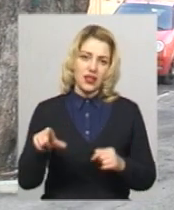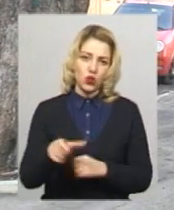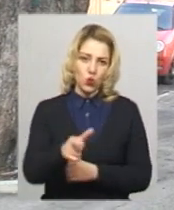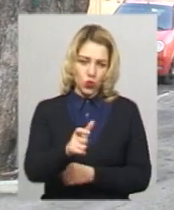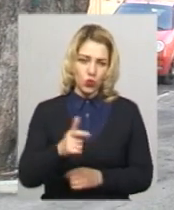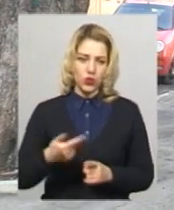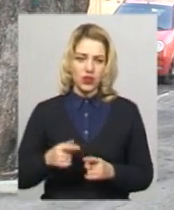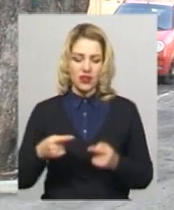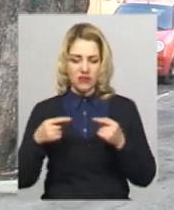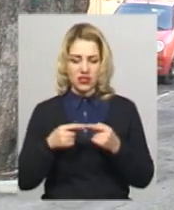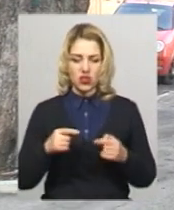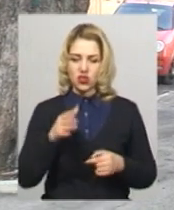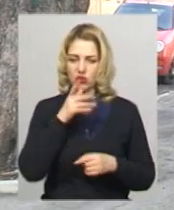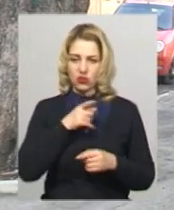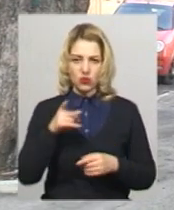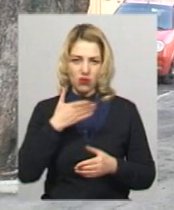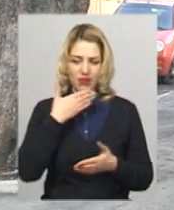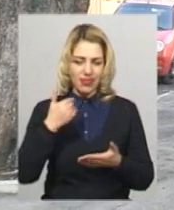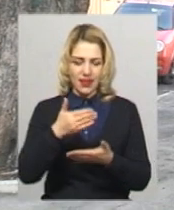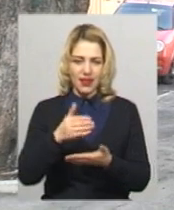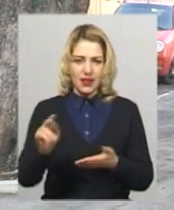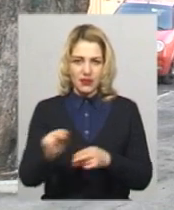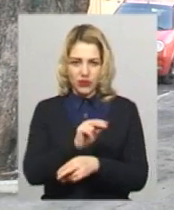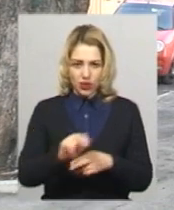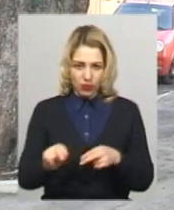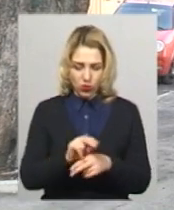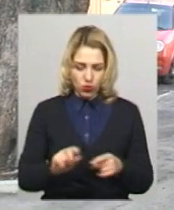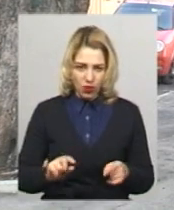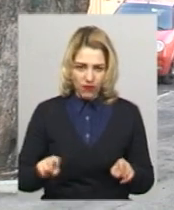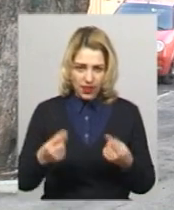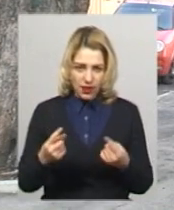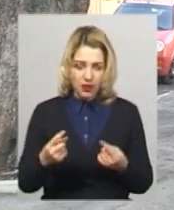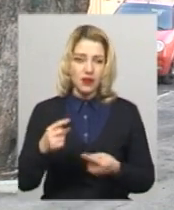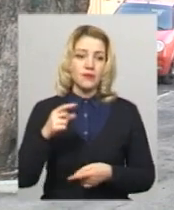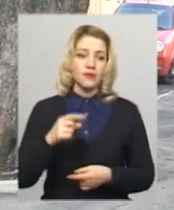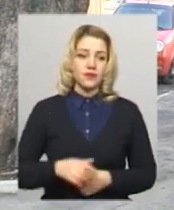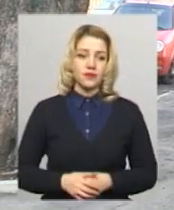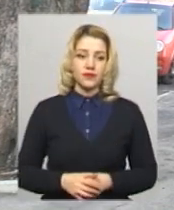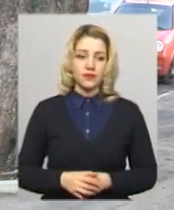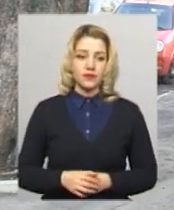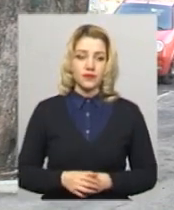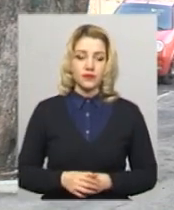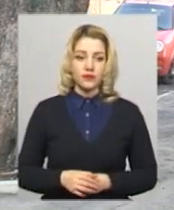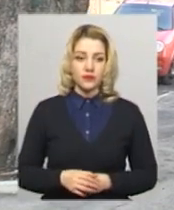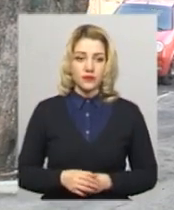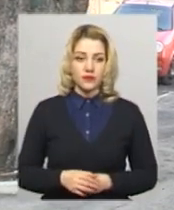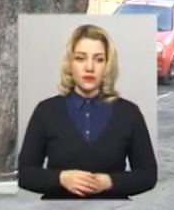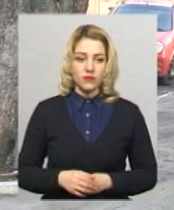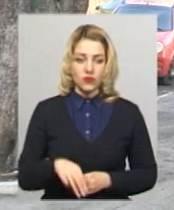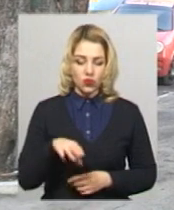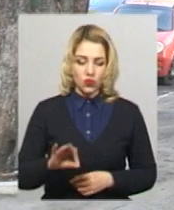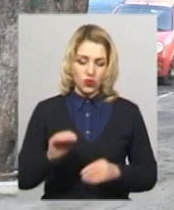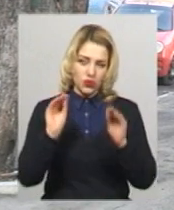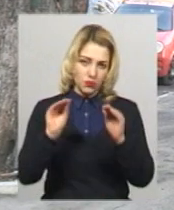строки не усунута, Тобто, це недолік дороги не відремонтований. Відповідно,